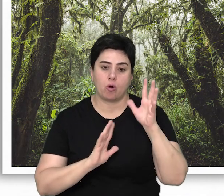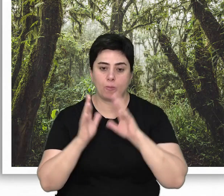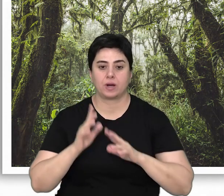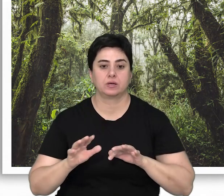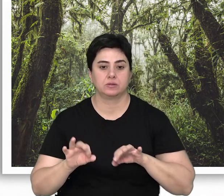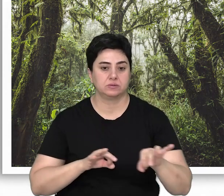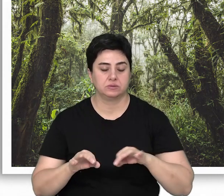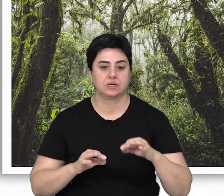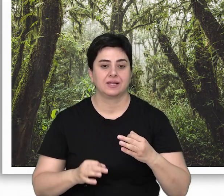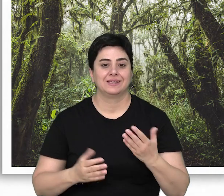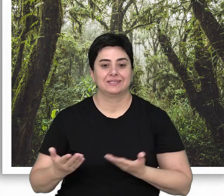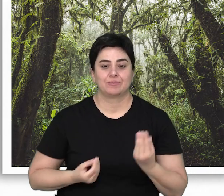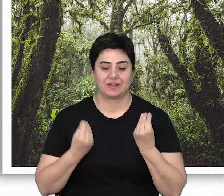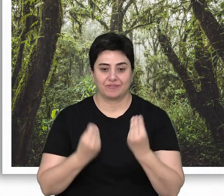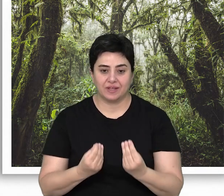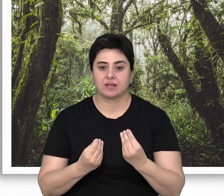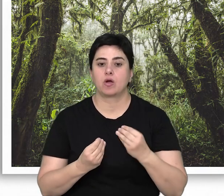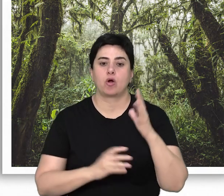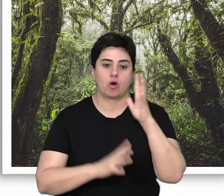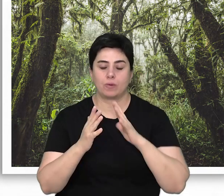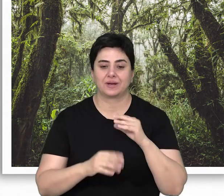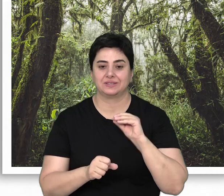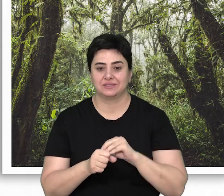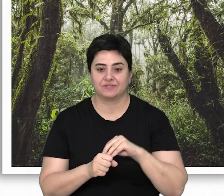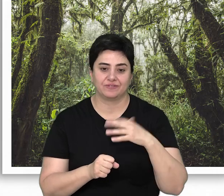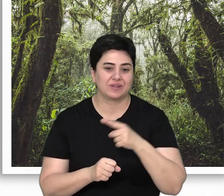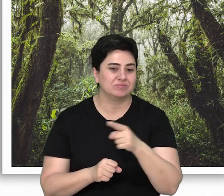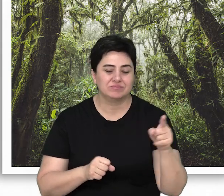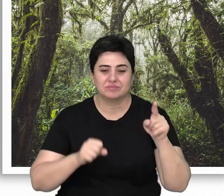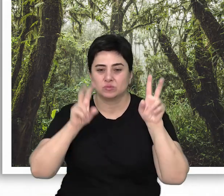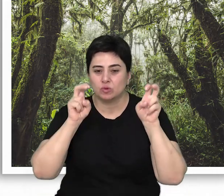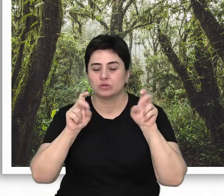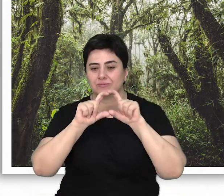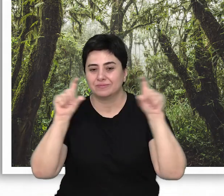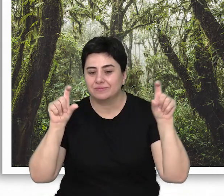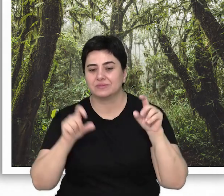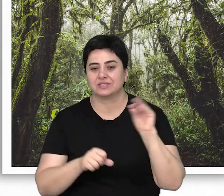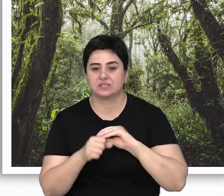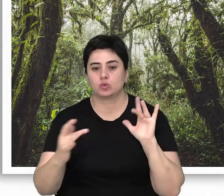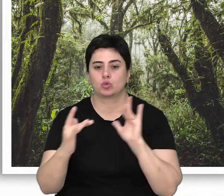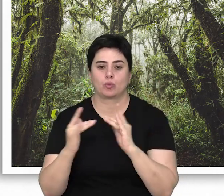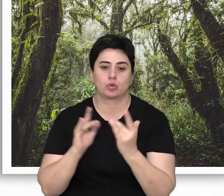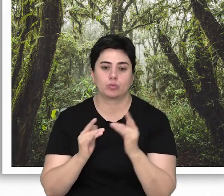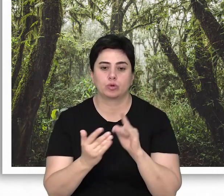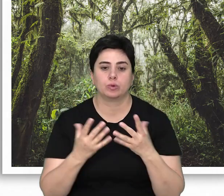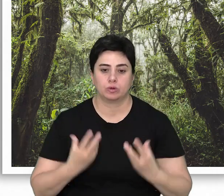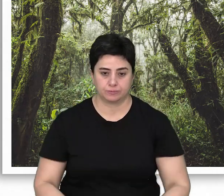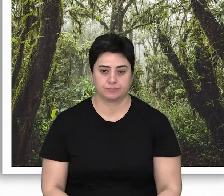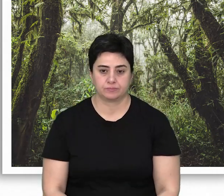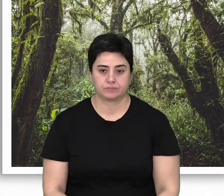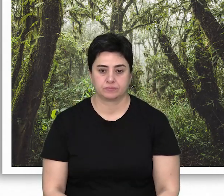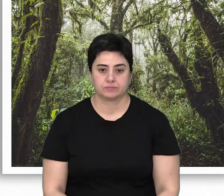Yönetimi'nde ekosistem hizmetlerinin ormancılık sektörü ve diğer sektörler arasında köprü görevi göreceği